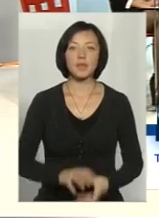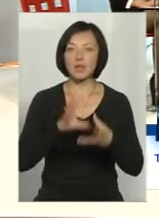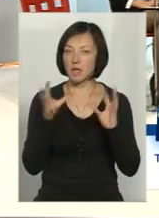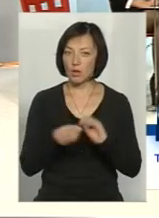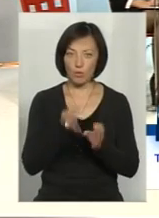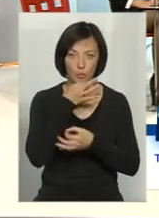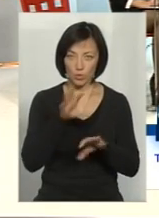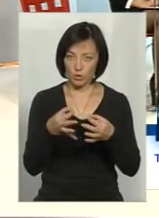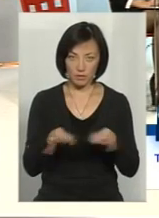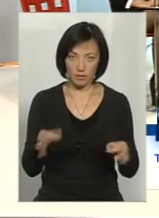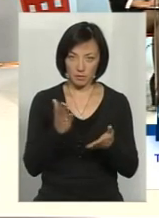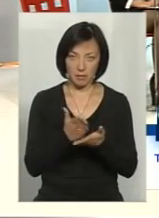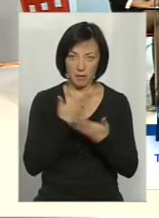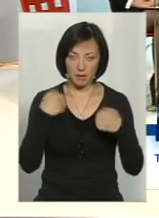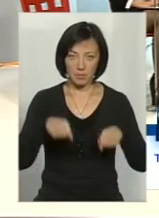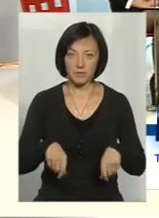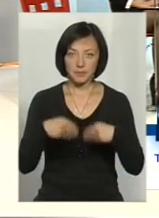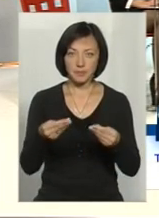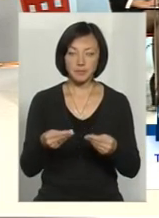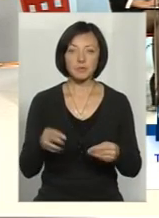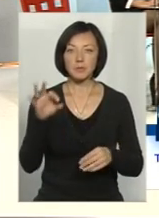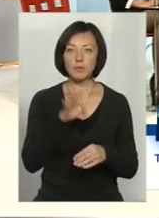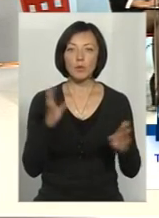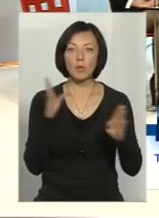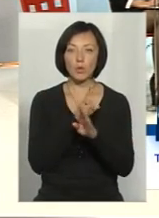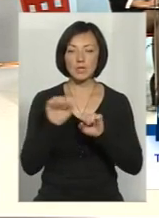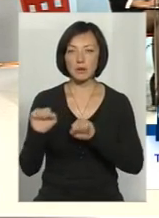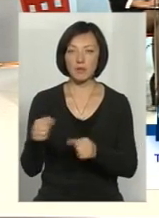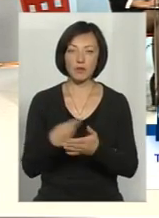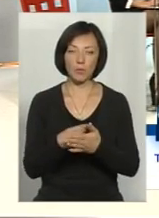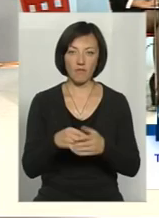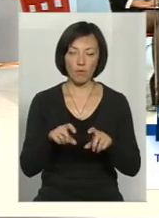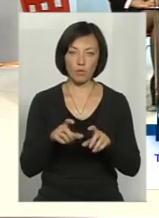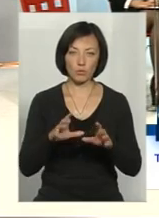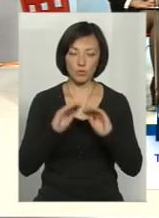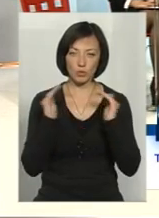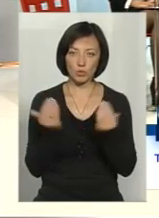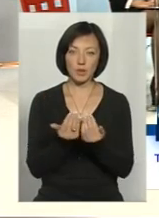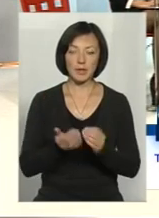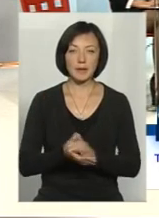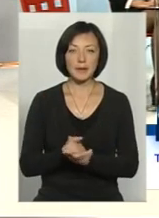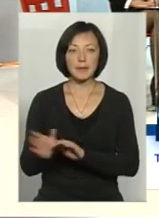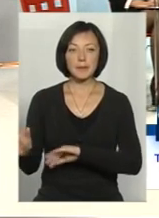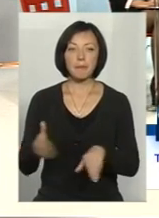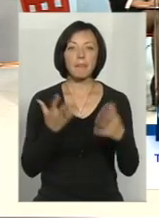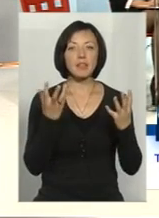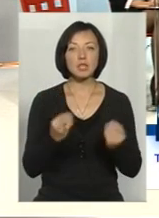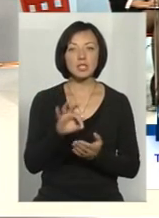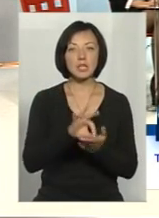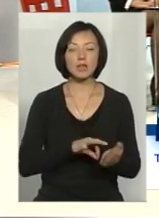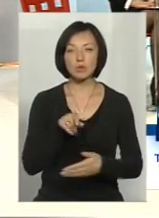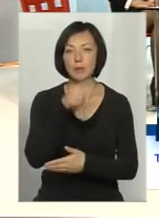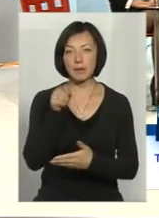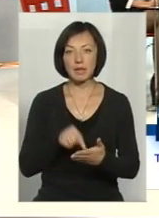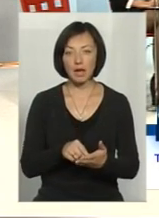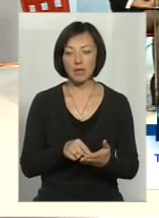будь-яких дозволів не маєте права видавати? Ну, саме по природозаповідному фонду. Скажіть, будь ласка, ще відразу запитання